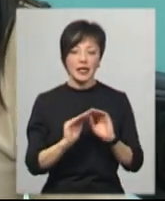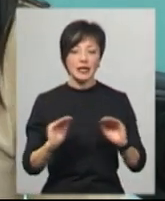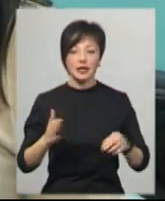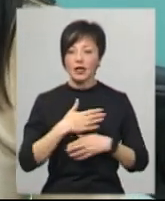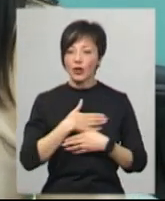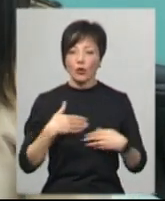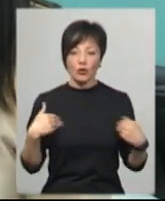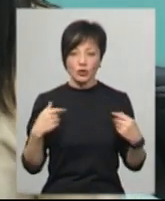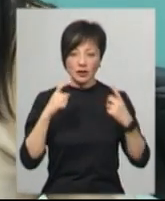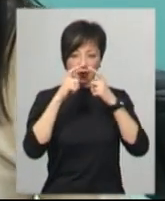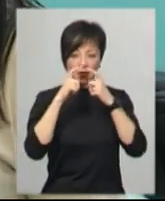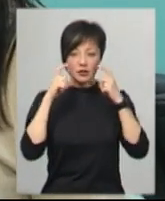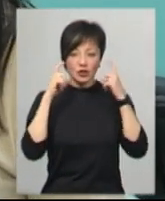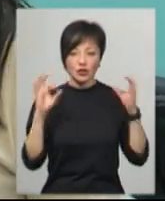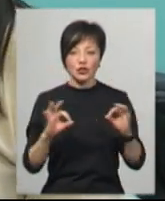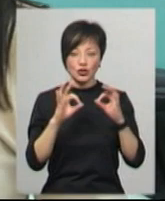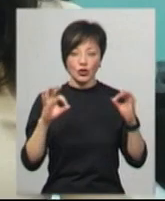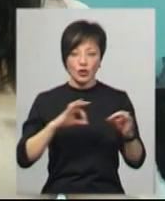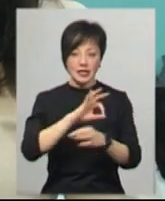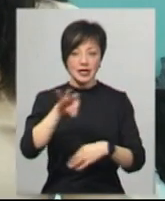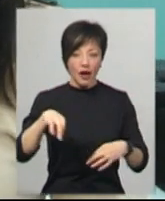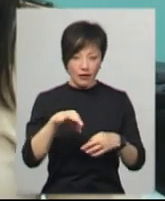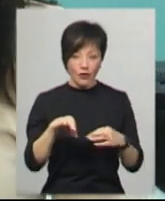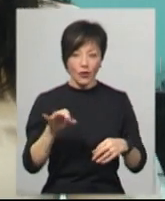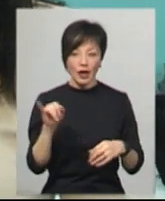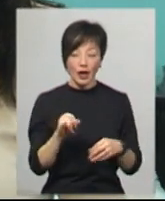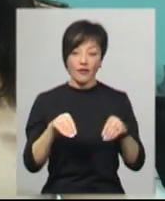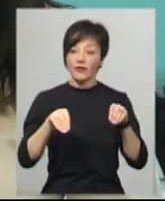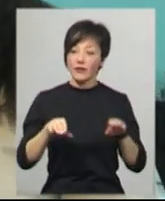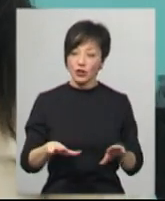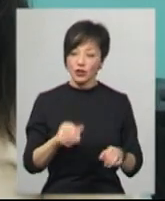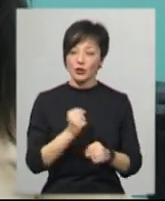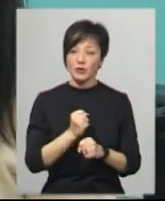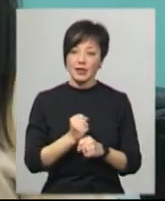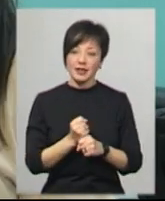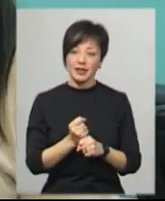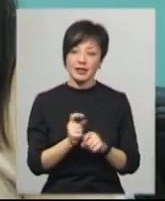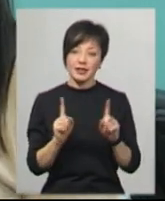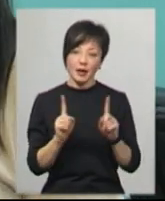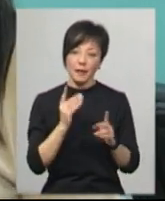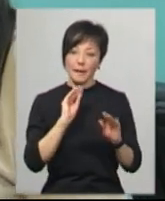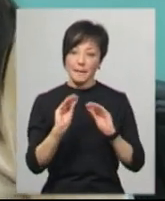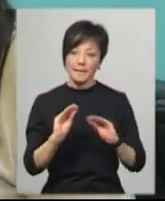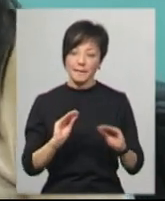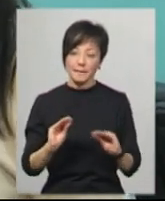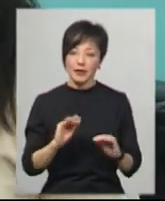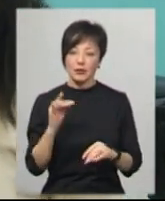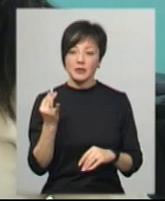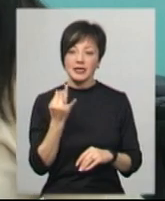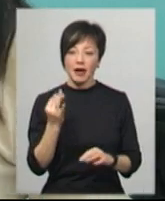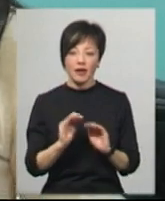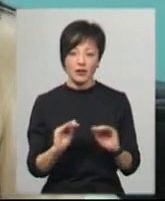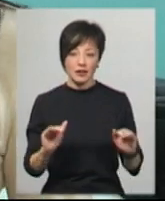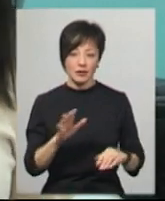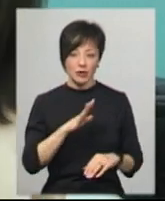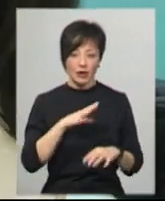хочуть одягати на лице нічого зайвого. І ми вирішили зробити невеликі якісь аплікації, щоб їм було цікавіше.